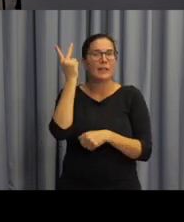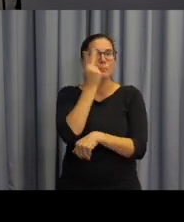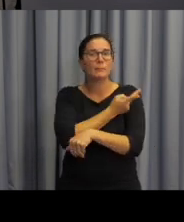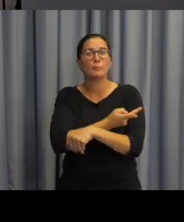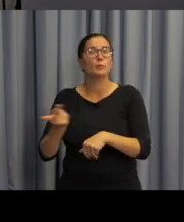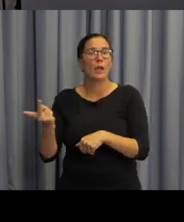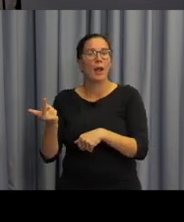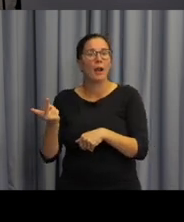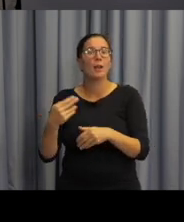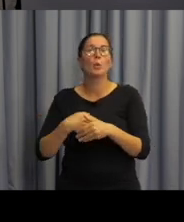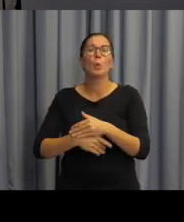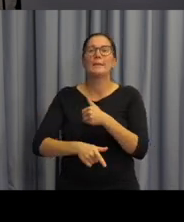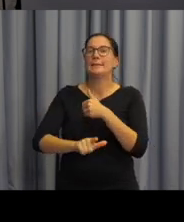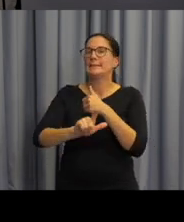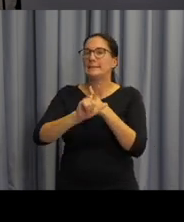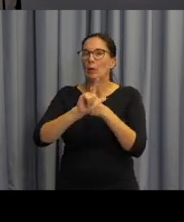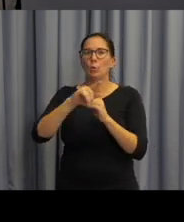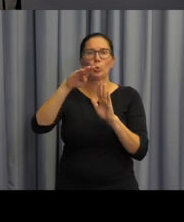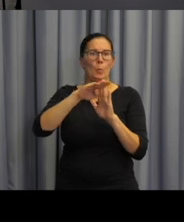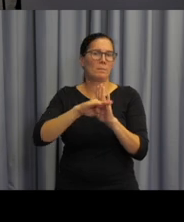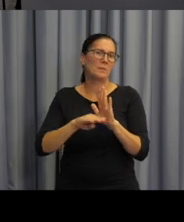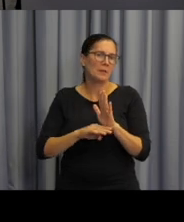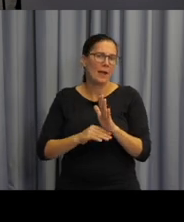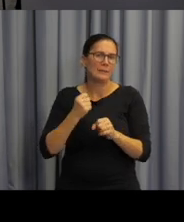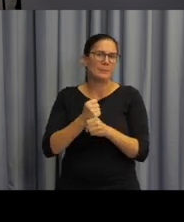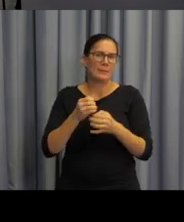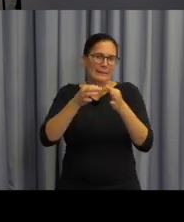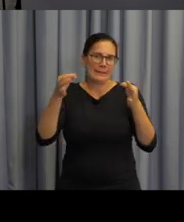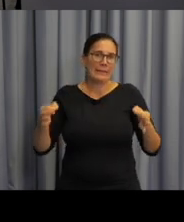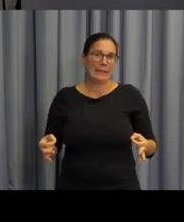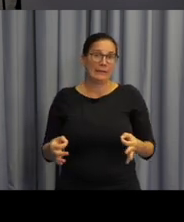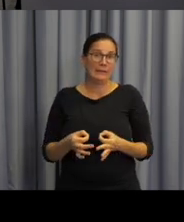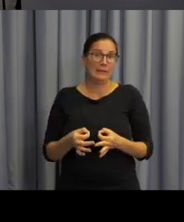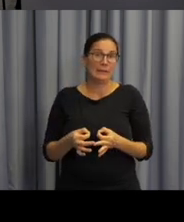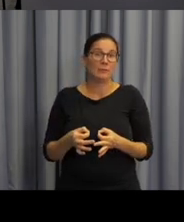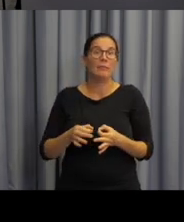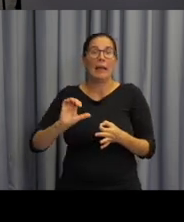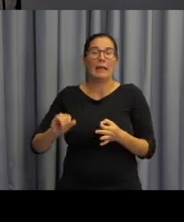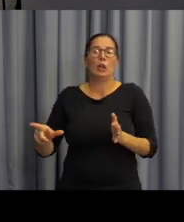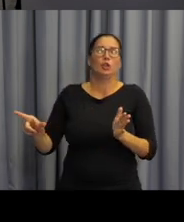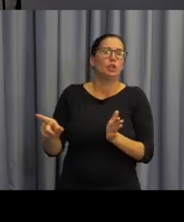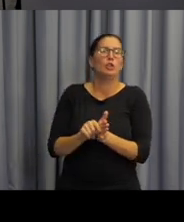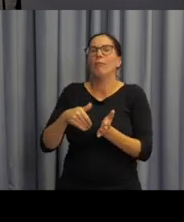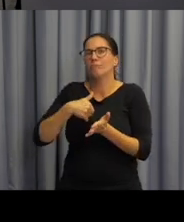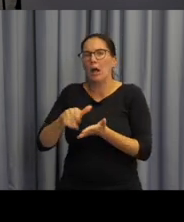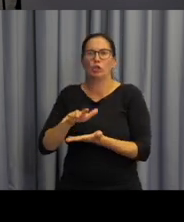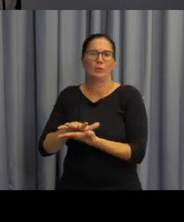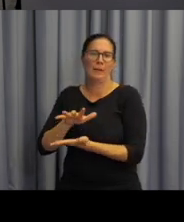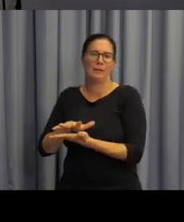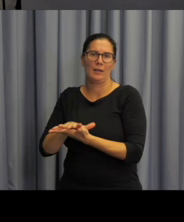přehled všech těch 17 souborů pracovních listů a doprovodných ještě materiálů.